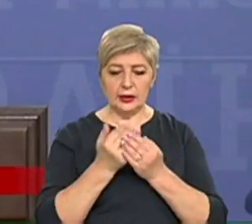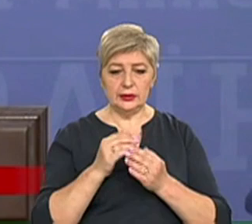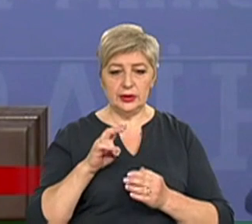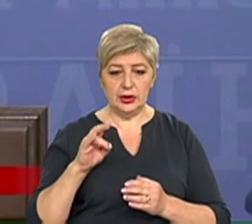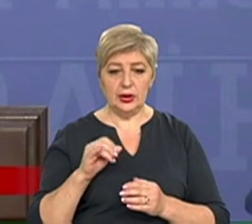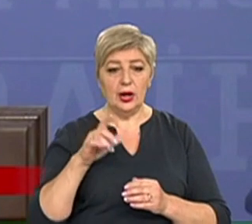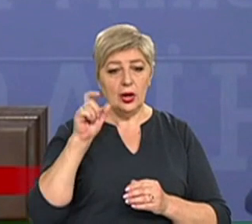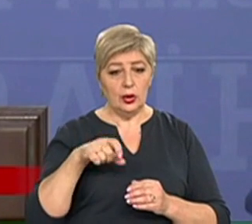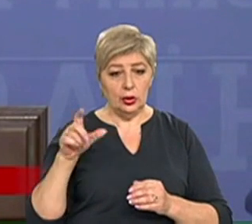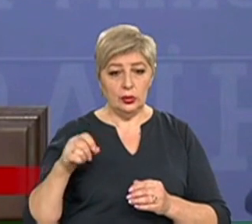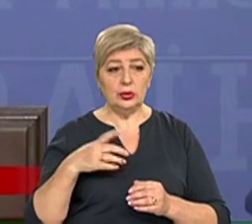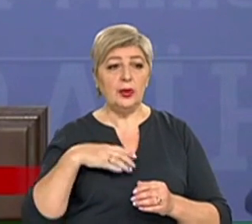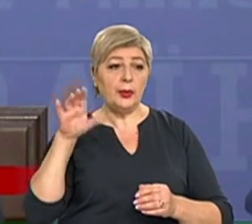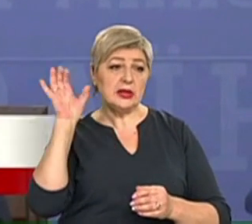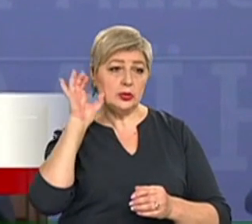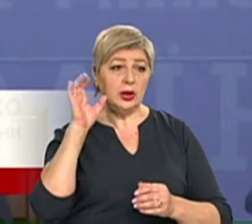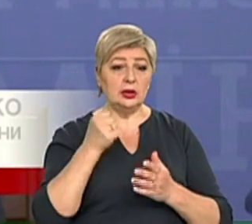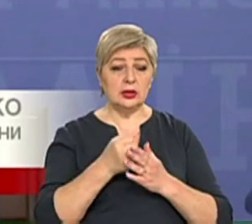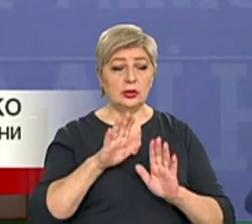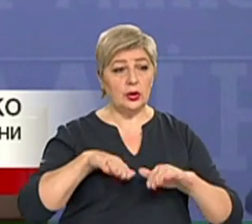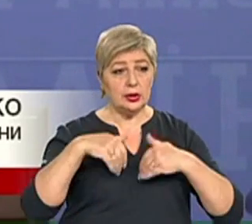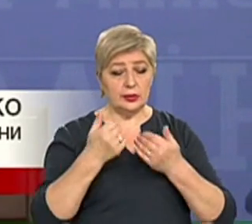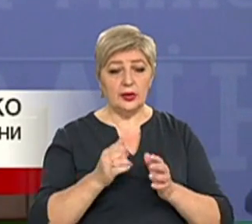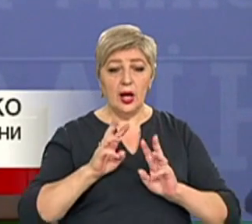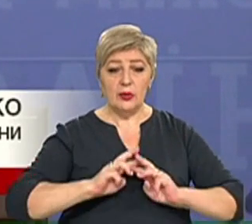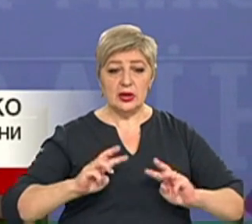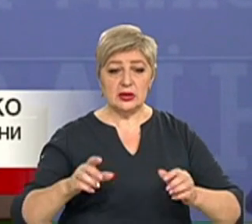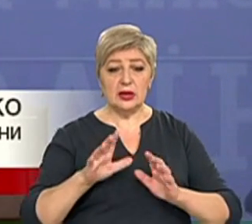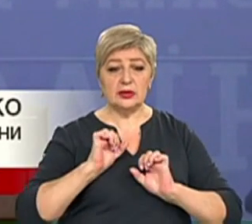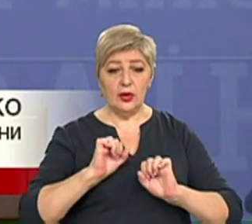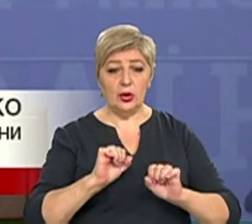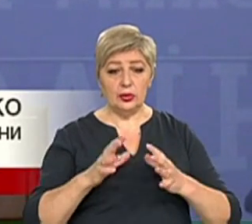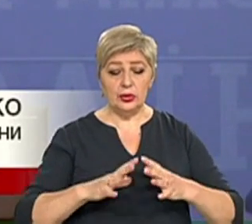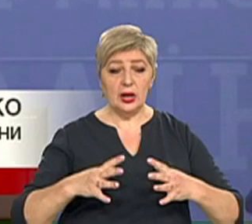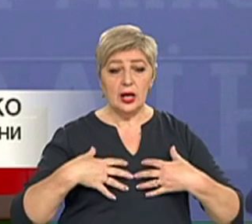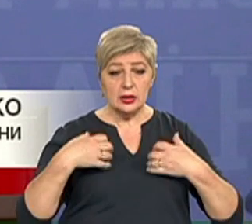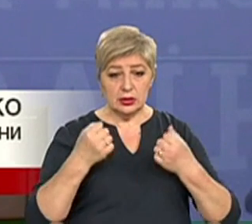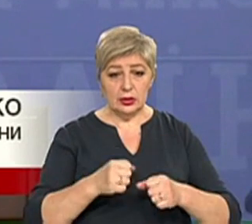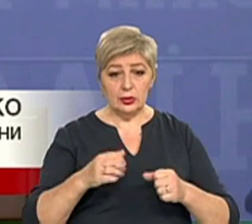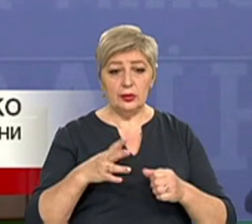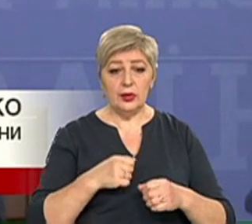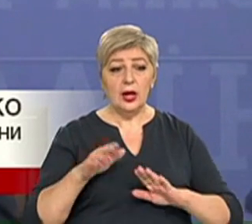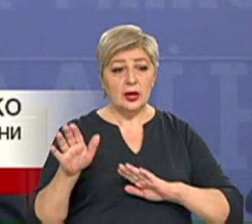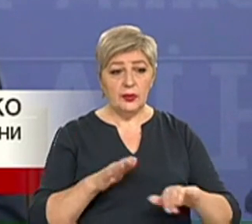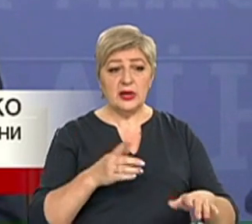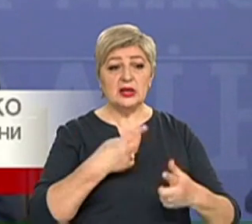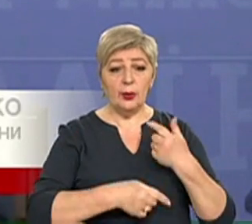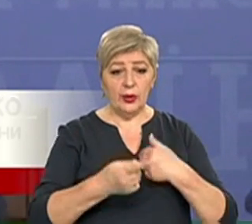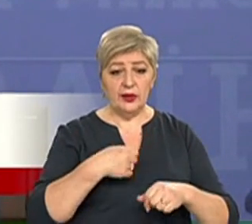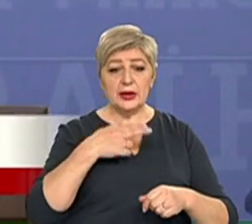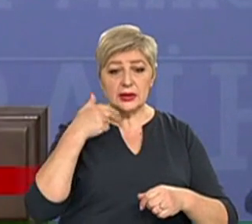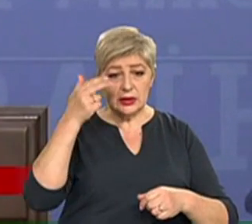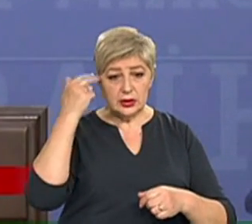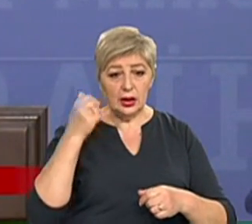Люди прислухались до рекомендацій Міністерства охорони здоров'я, які прописані в пам'ятки про саму ізоляцію. І після повернення з